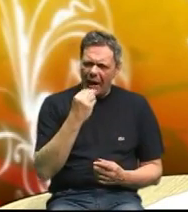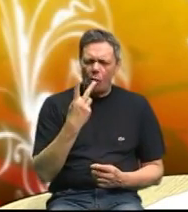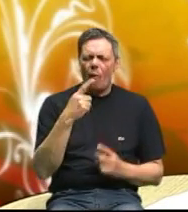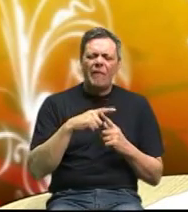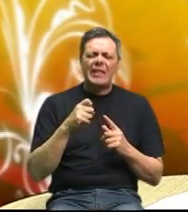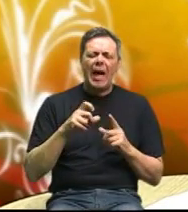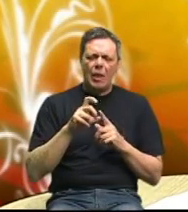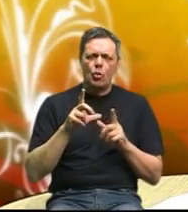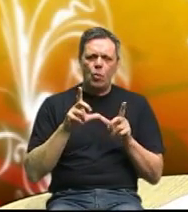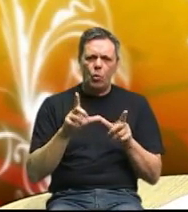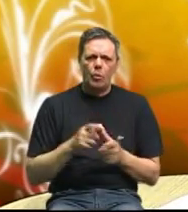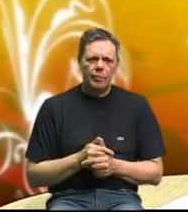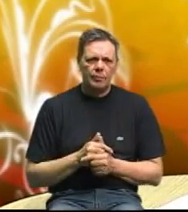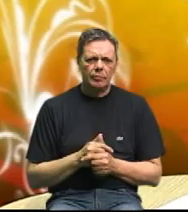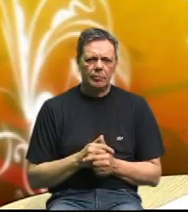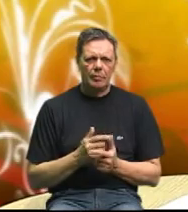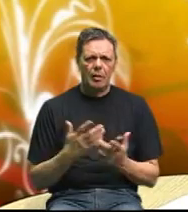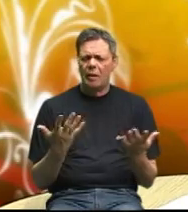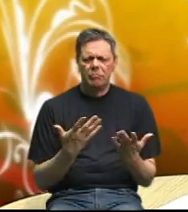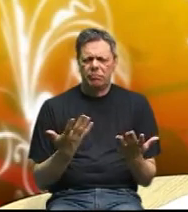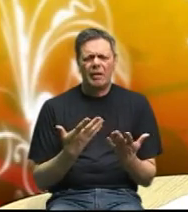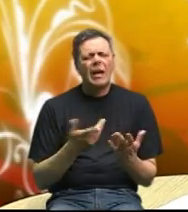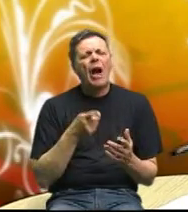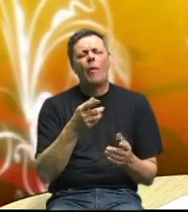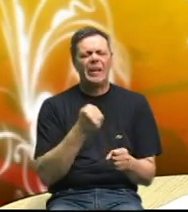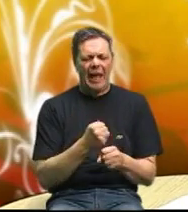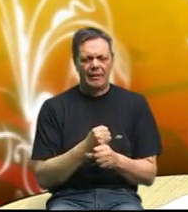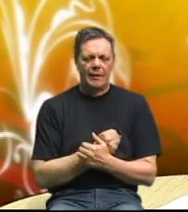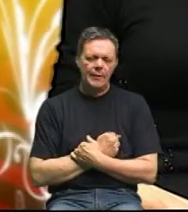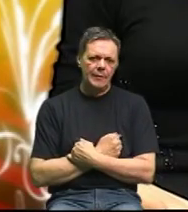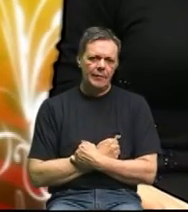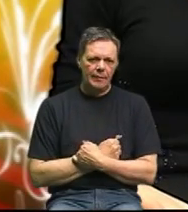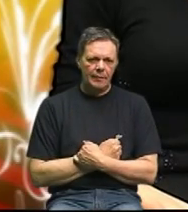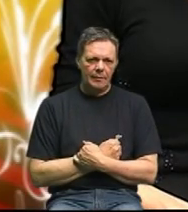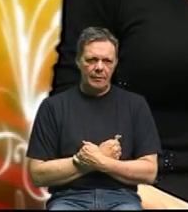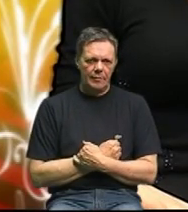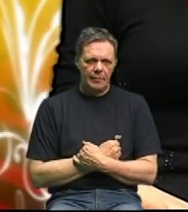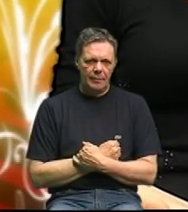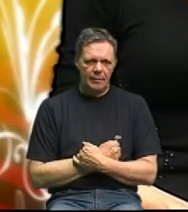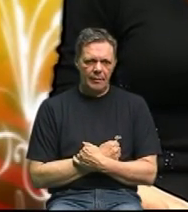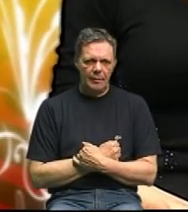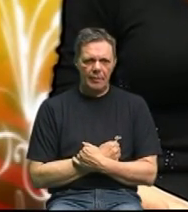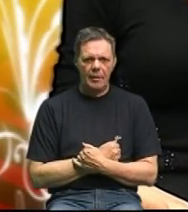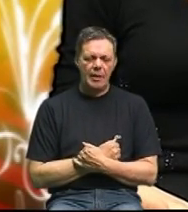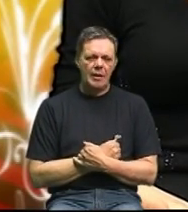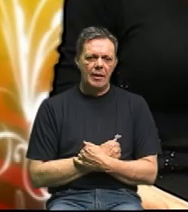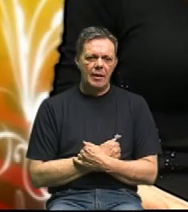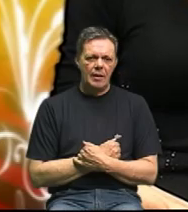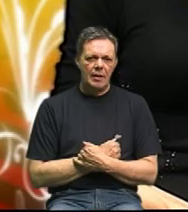slovačkoj ste vi to kako vi funkcionirate s tim u 70